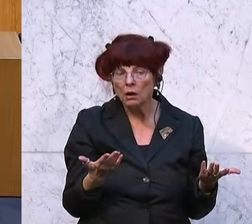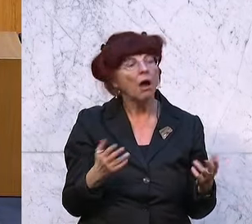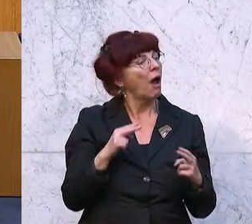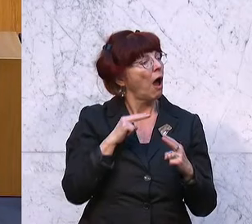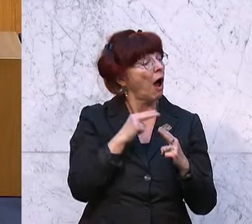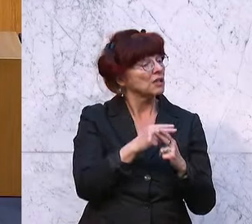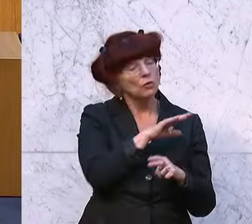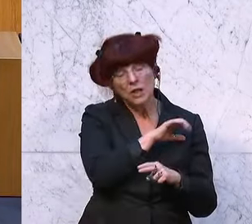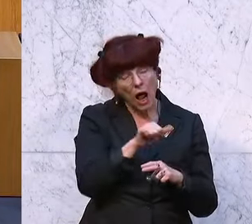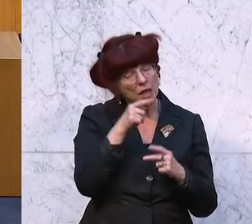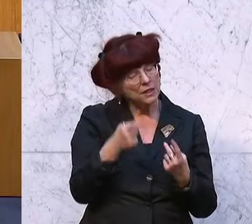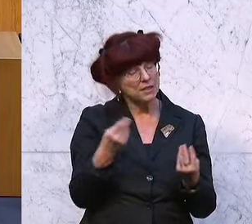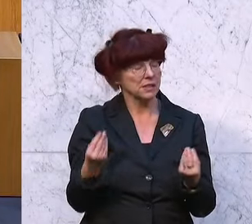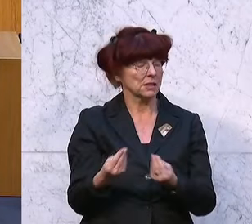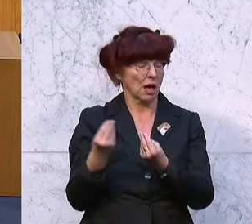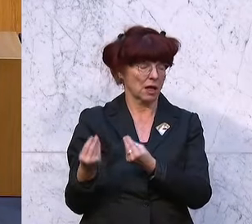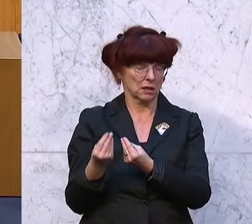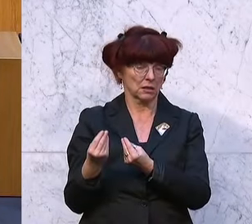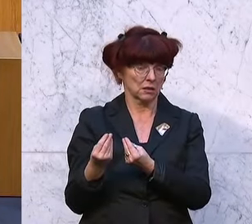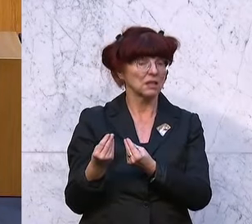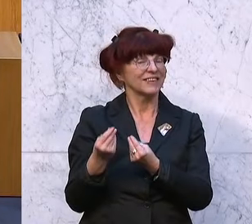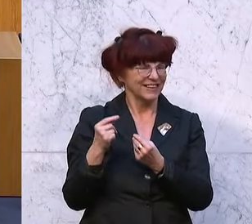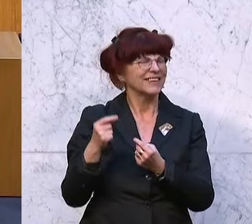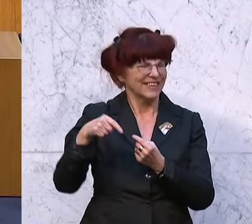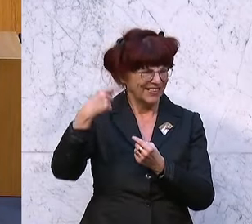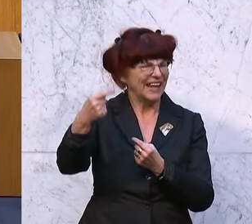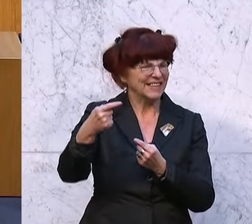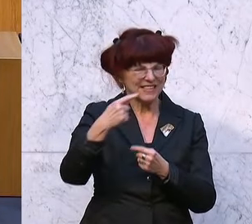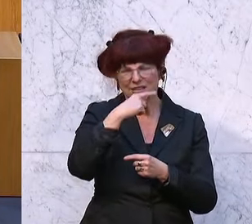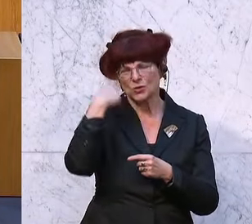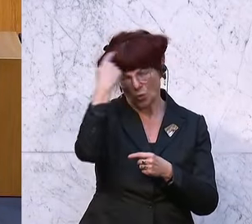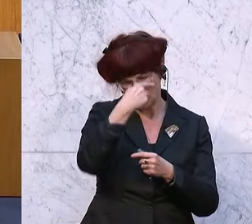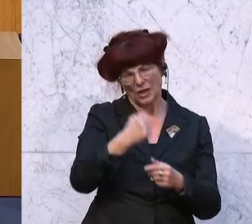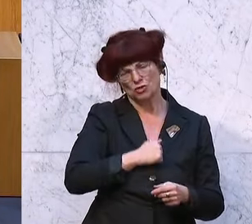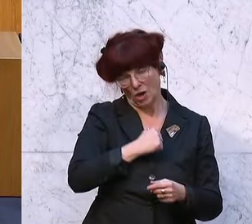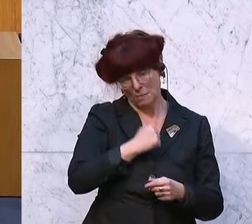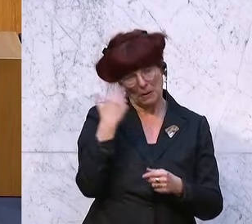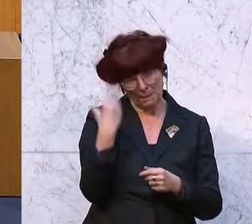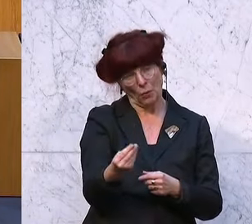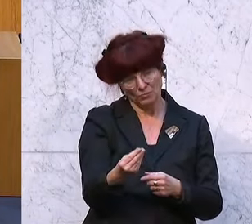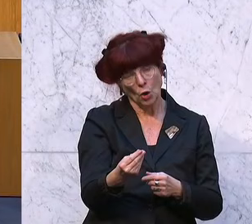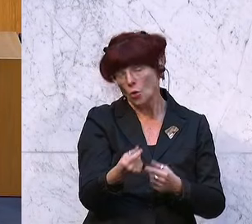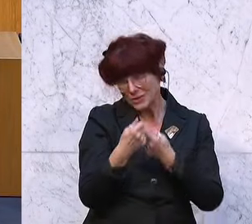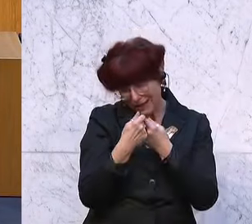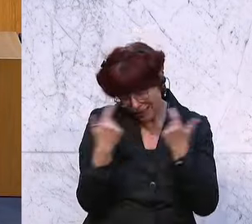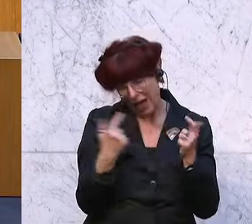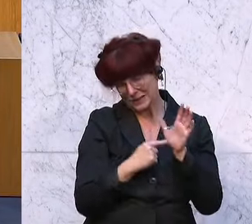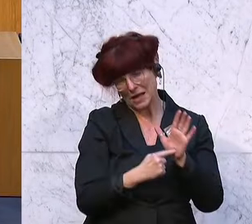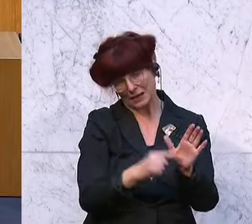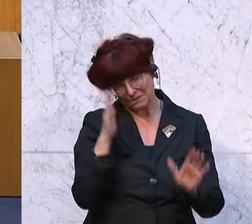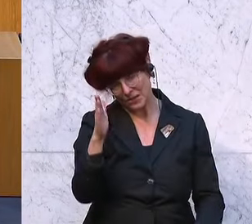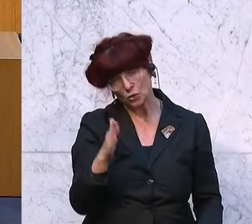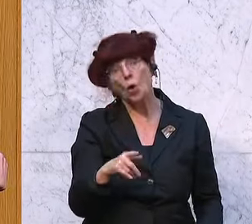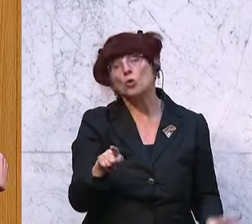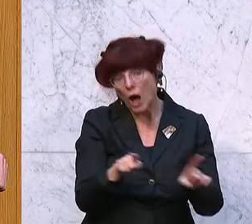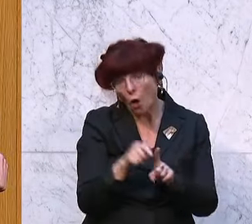auf alle diese Dinge, meine sehr geehrten Damen und Herren, die werden Sie am kommenden Sonntag in der Steiermark erhalten. Nun, sie wird deutlich ausfallen. Und eines